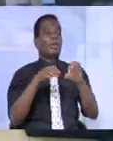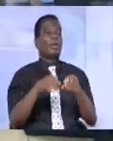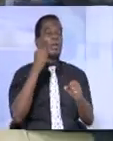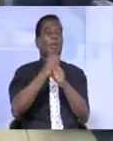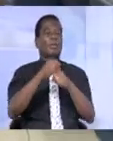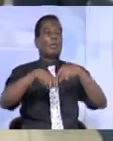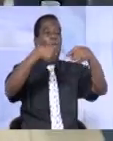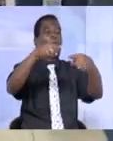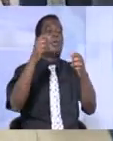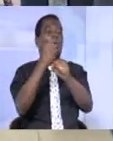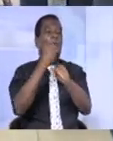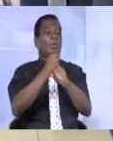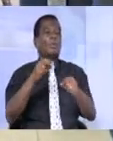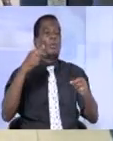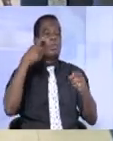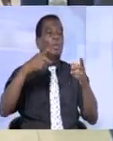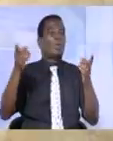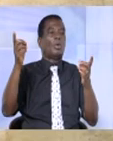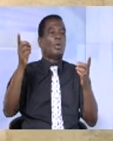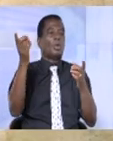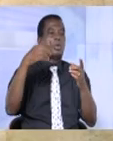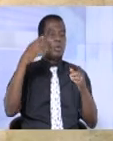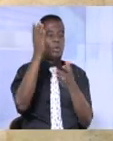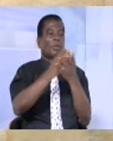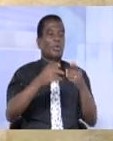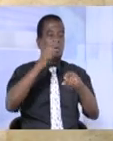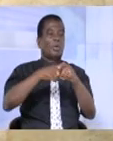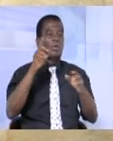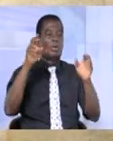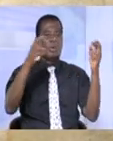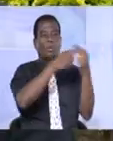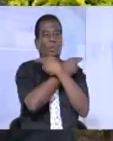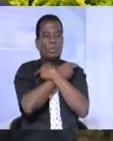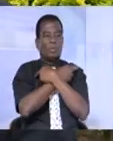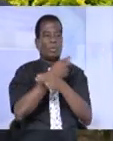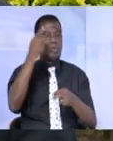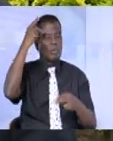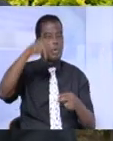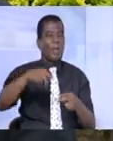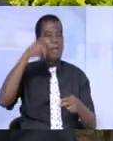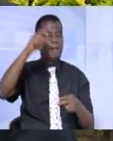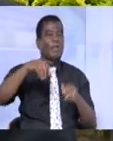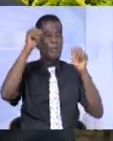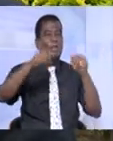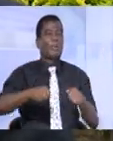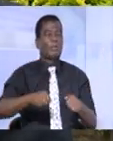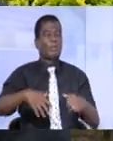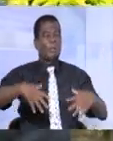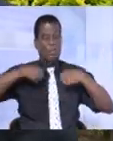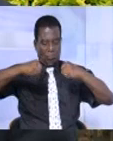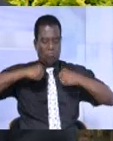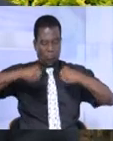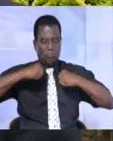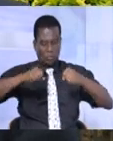sont à leur poste. Nous retrouverons certains aux heures de pause. Je crois qu'il faut qu puisse s'armer de courage